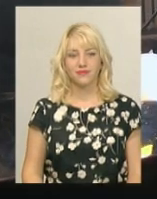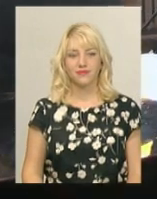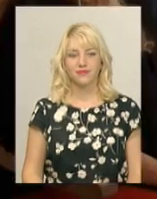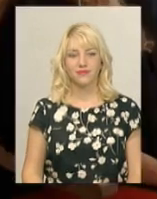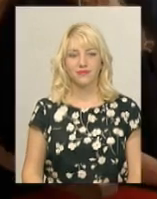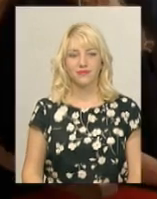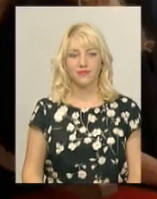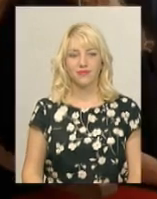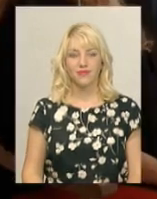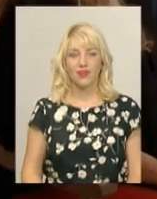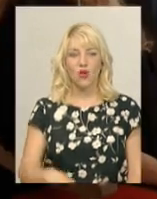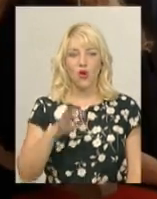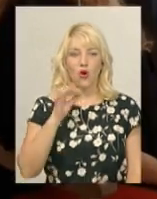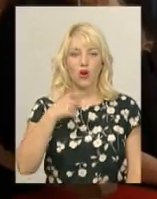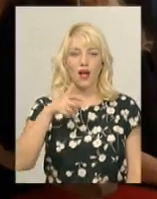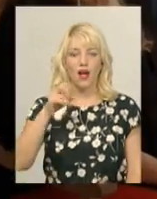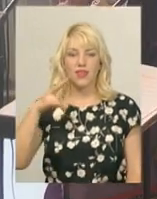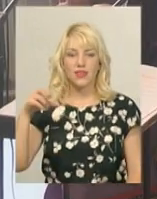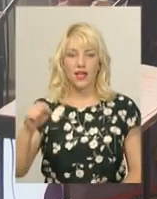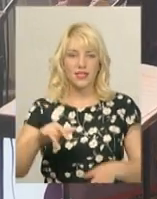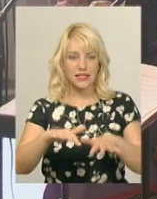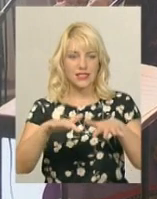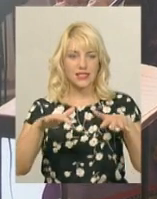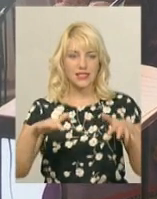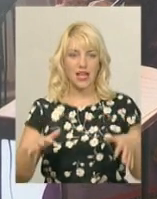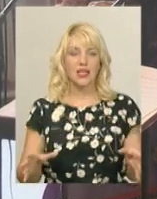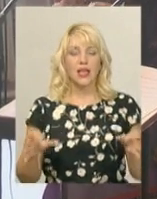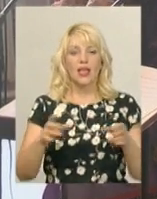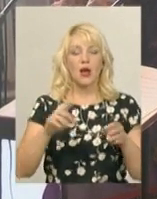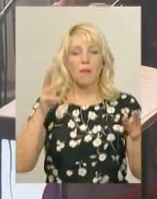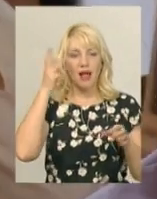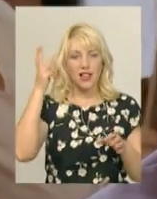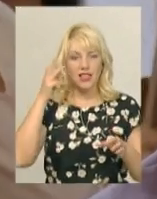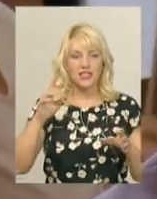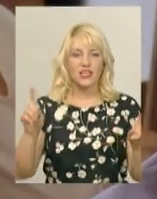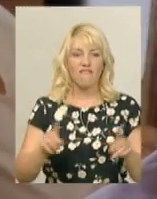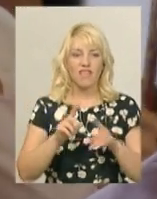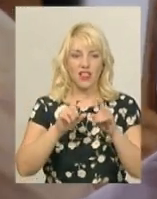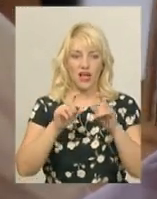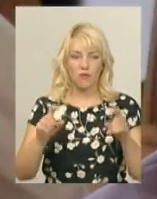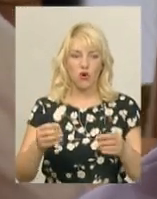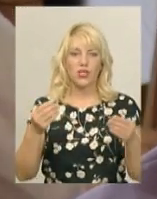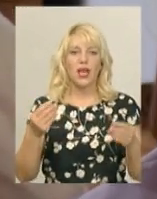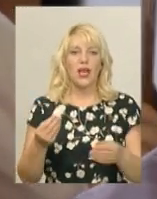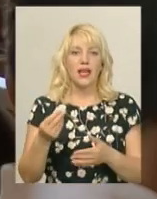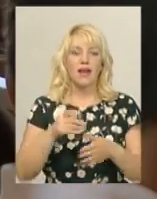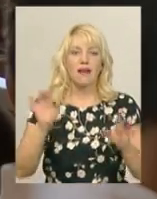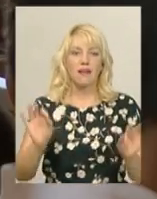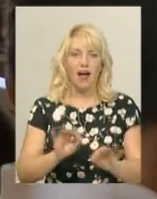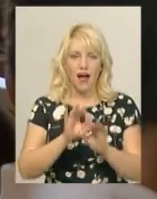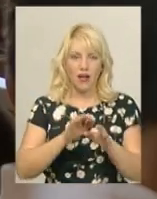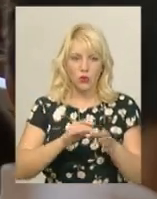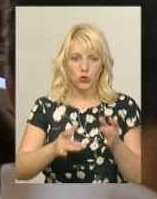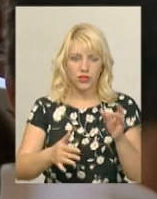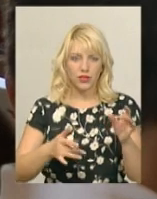В органній залі Хмельницької обласної філармонії разом із Камерним оркестром грає тріо бандуристок. Вони – учні Хмельницької дитячої